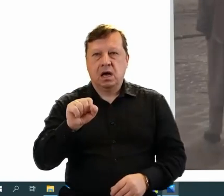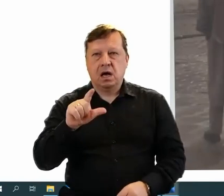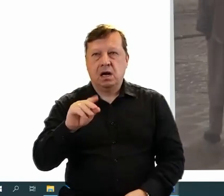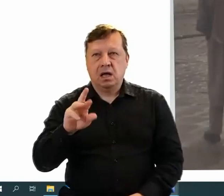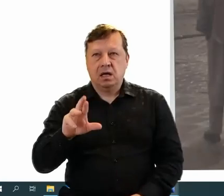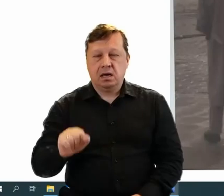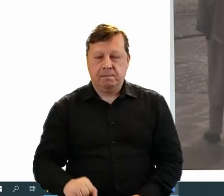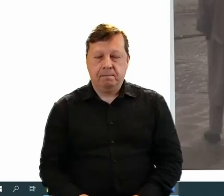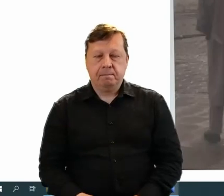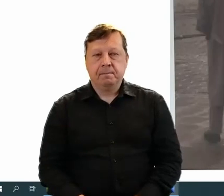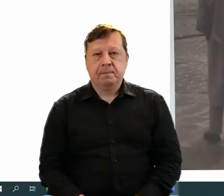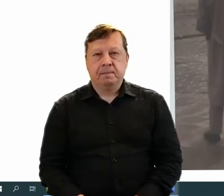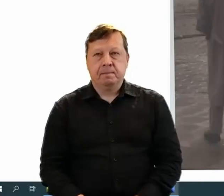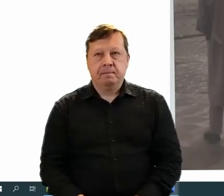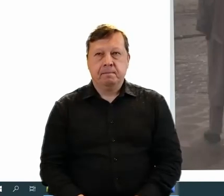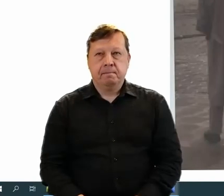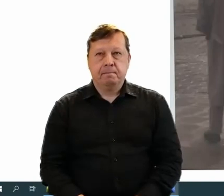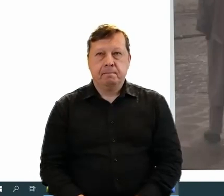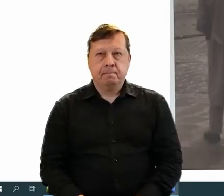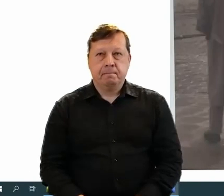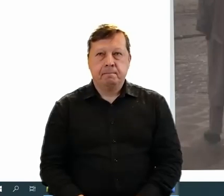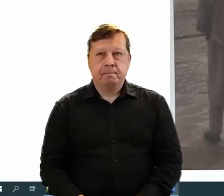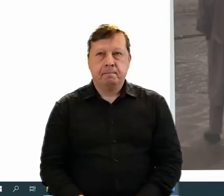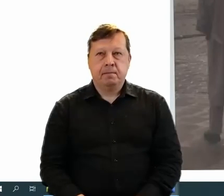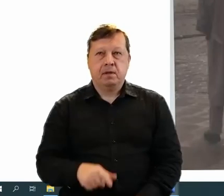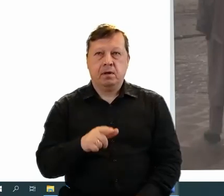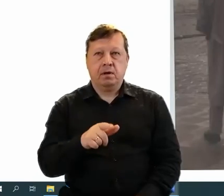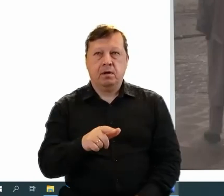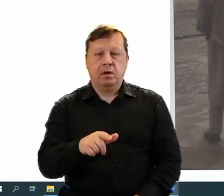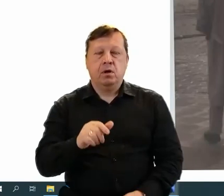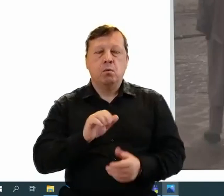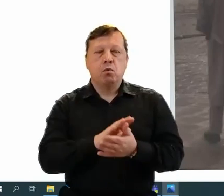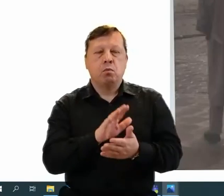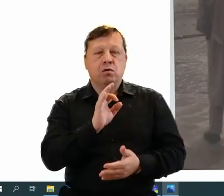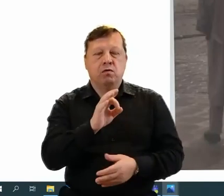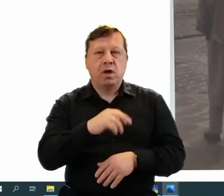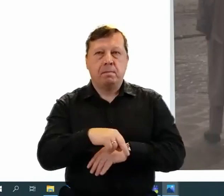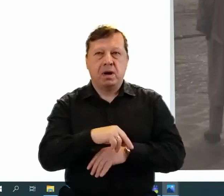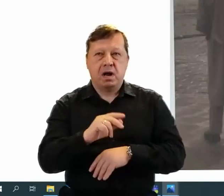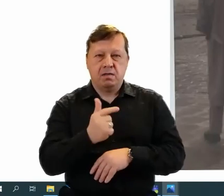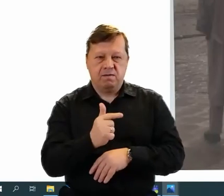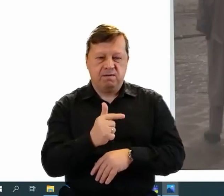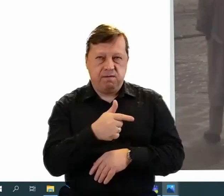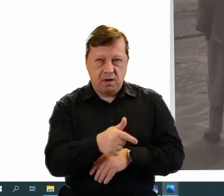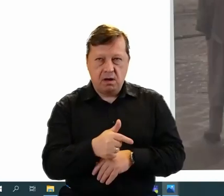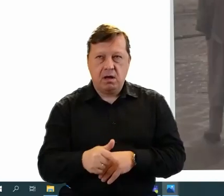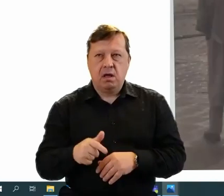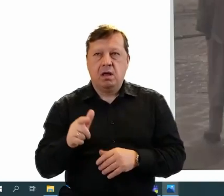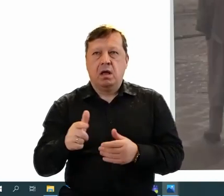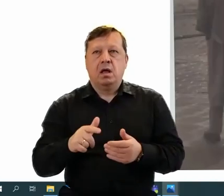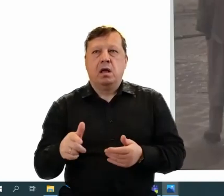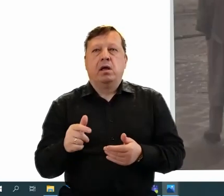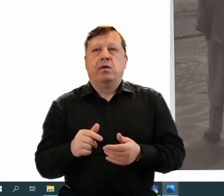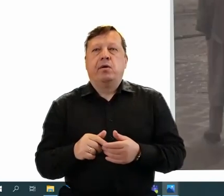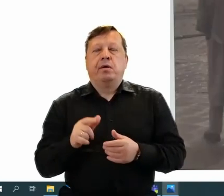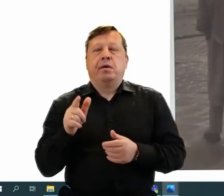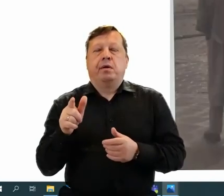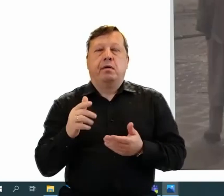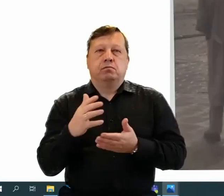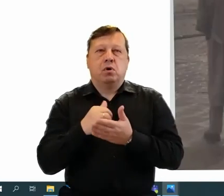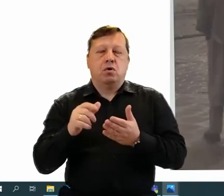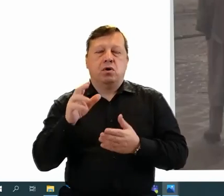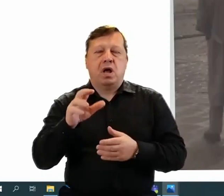No i to jest z publikacji Praga II ze zbiorów Agencji Fotograficznej Forum.